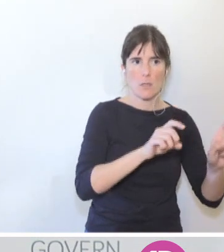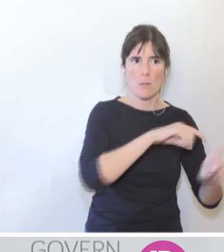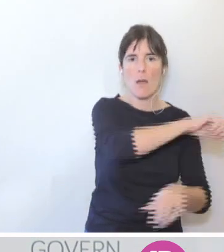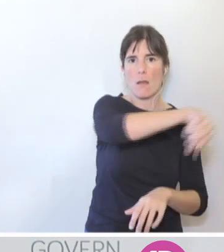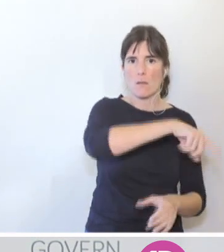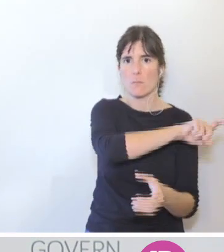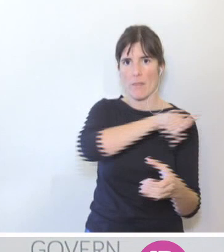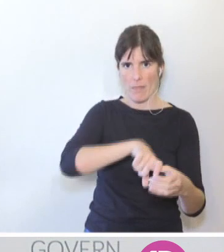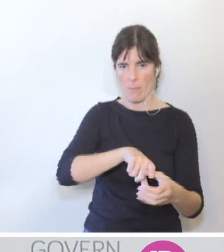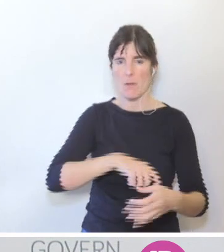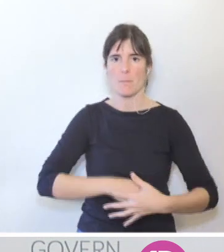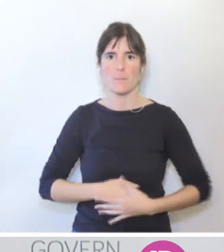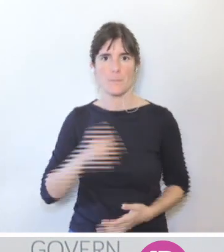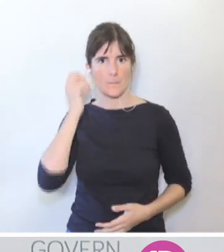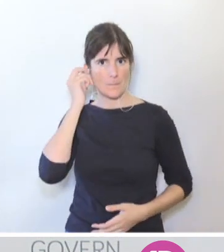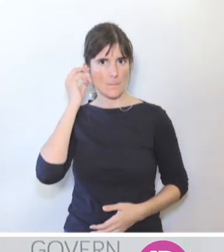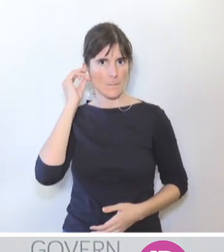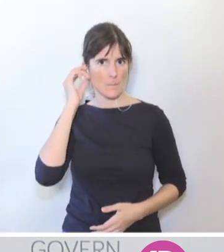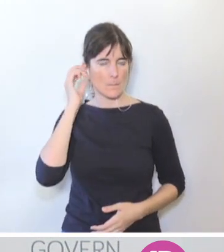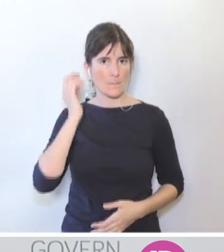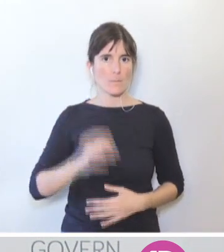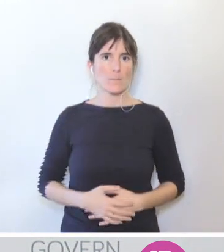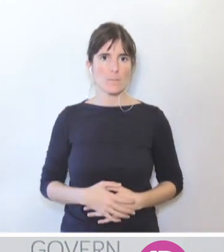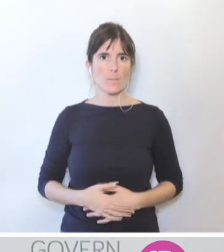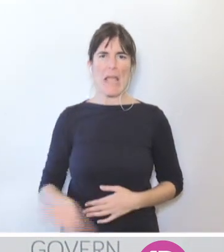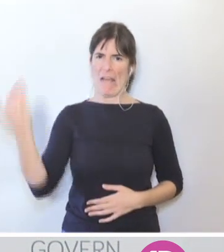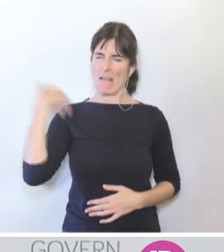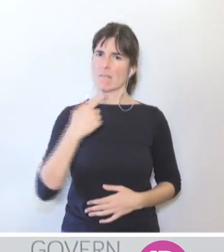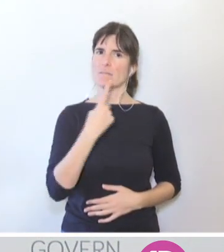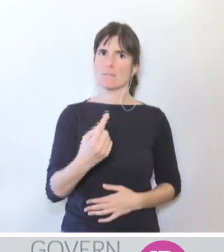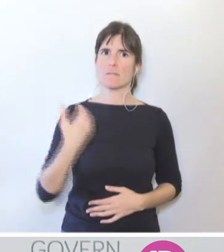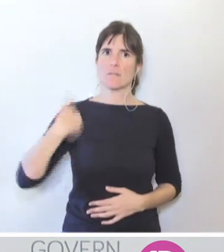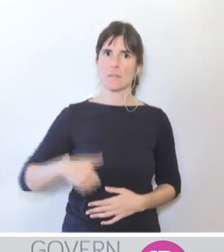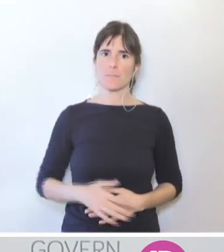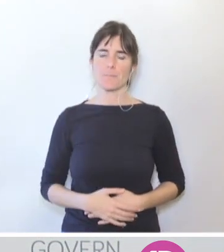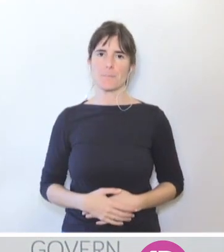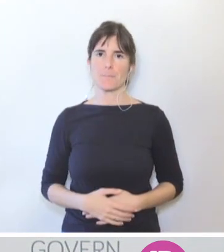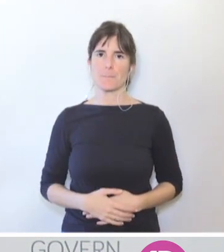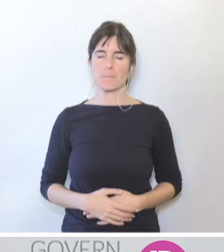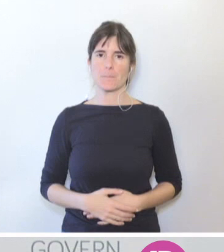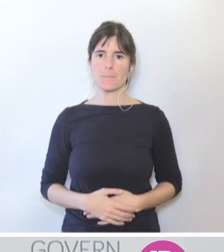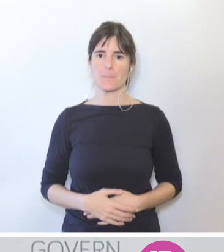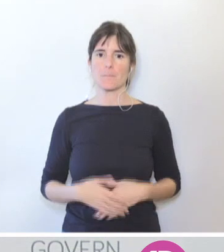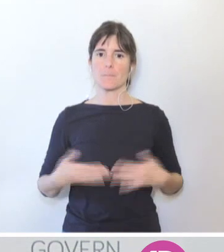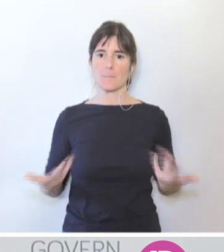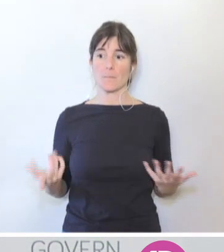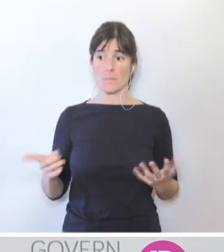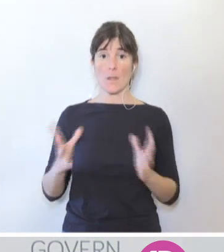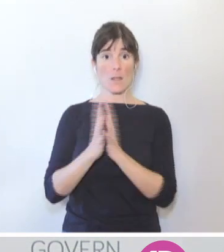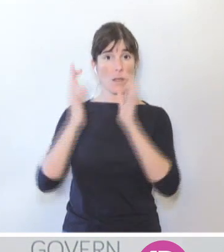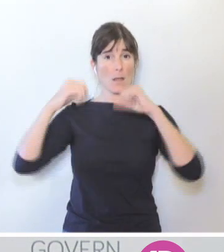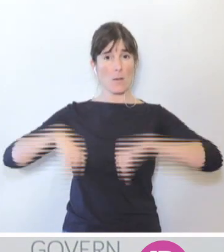conseqüència, ja he dit abans, i m'apareixen molt importants els paràmetres en els que s'ha celebrat aquest acord.